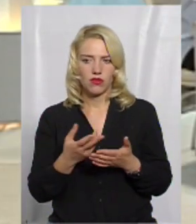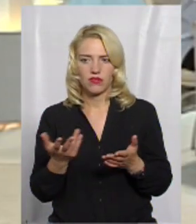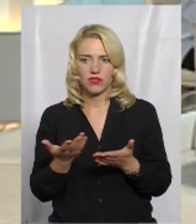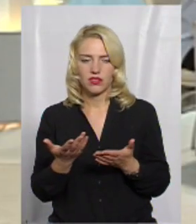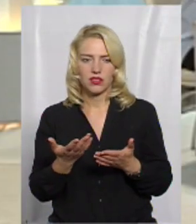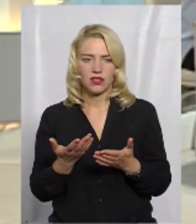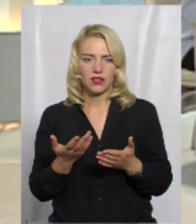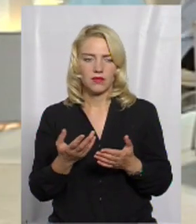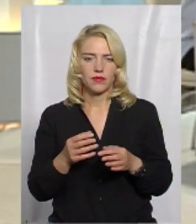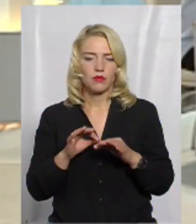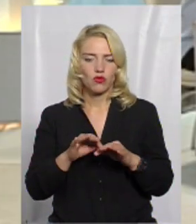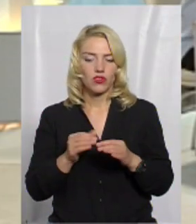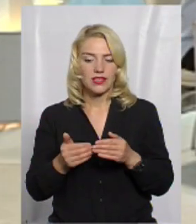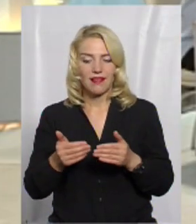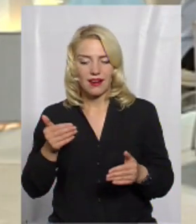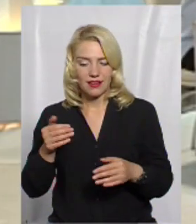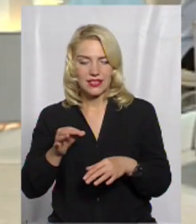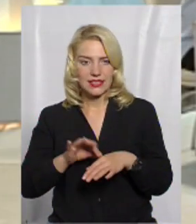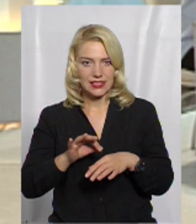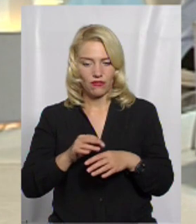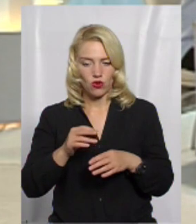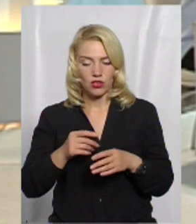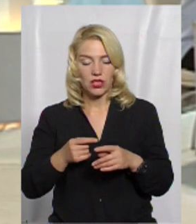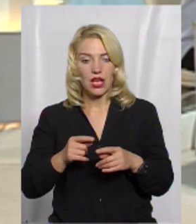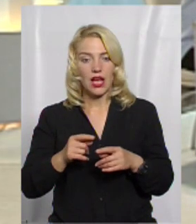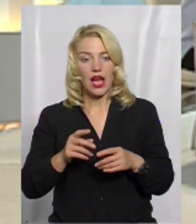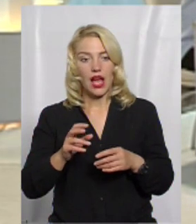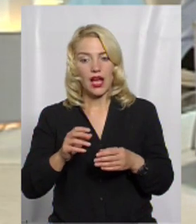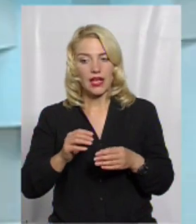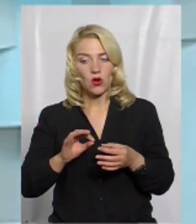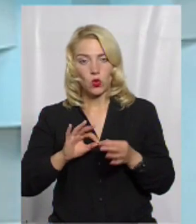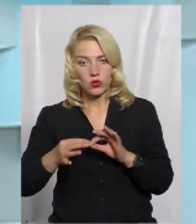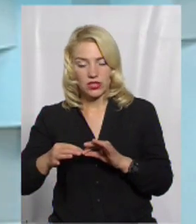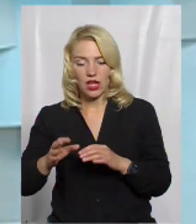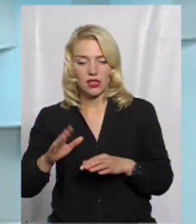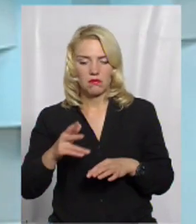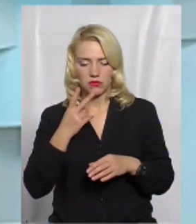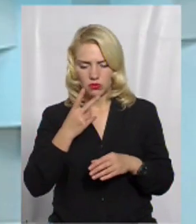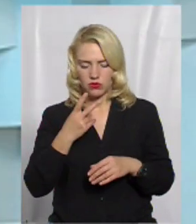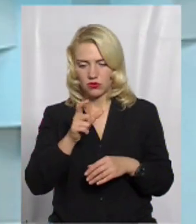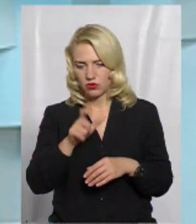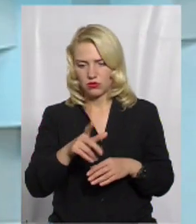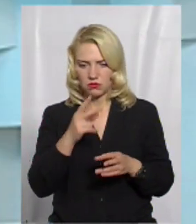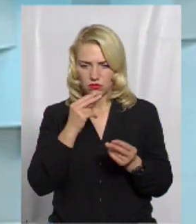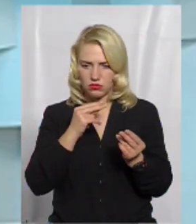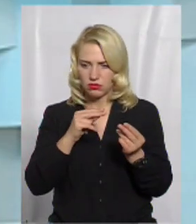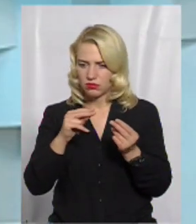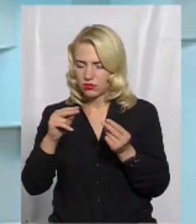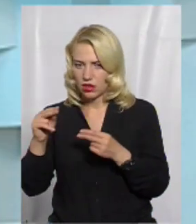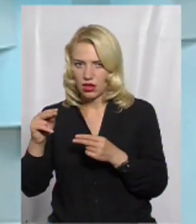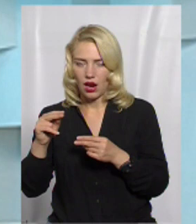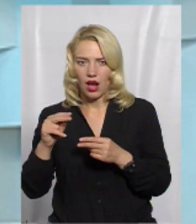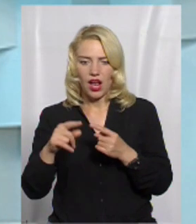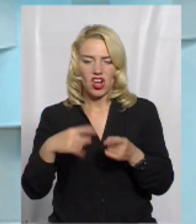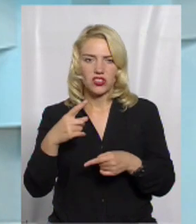супроводжуються ранніми проями хвороби. Далі ніби вже йде на покращення стан хворого, а через